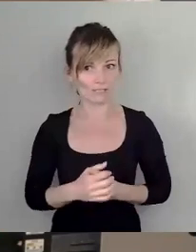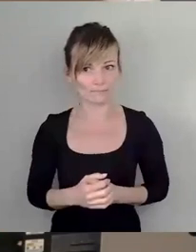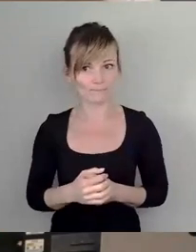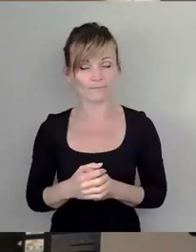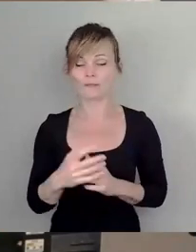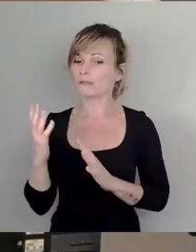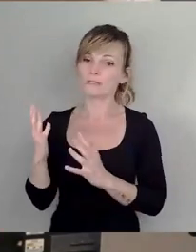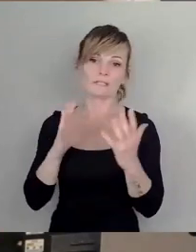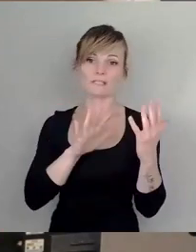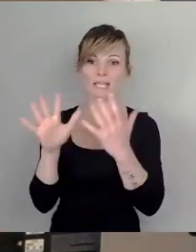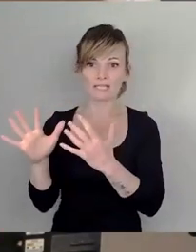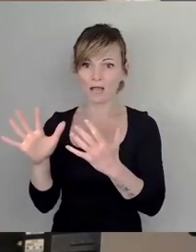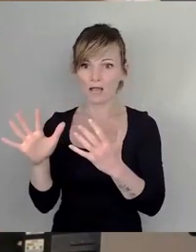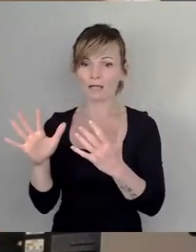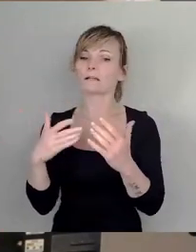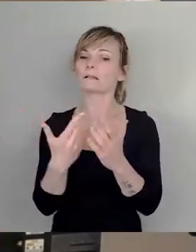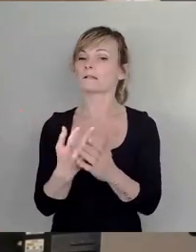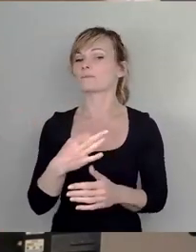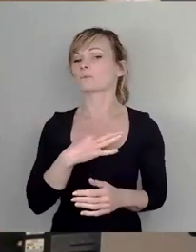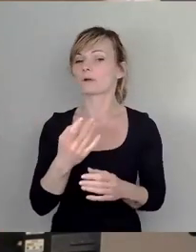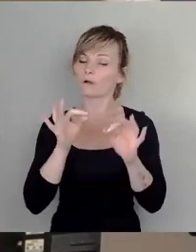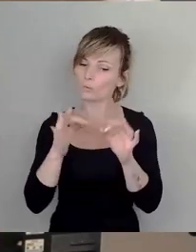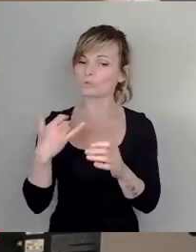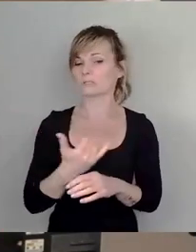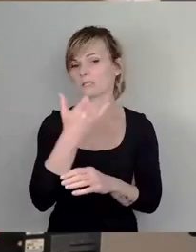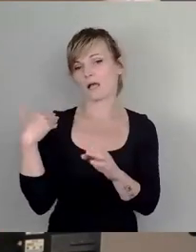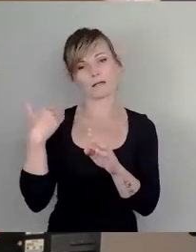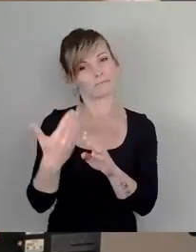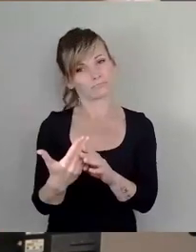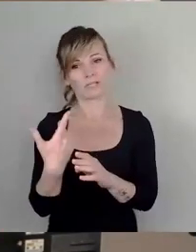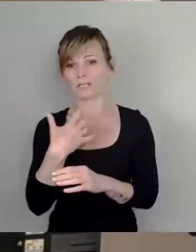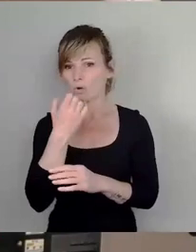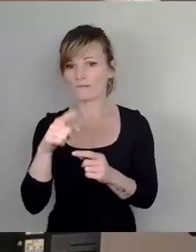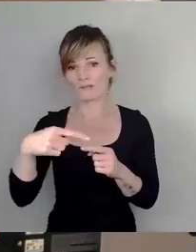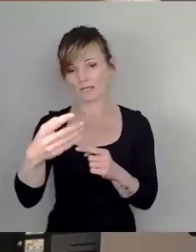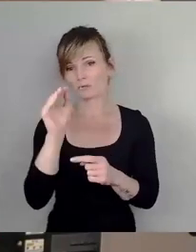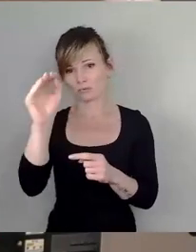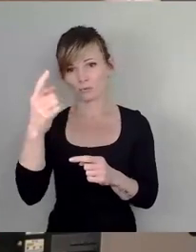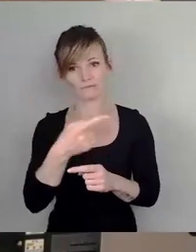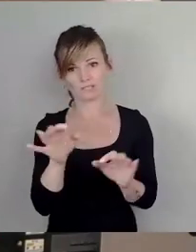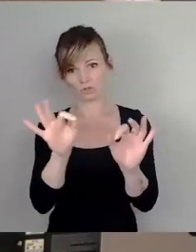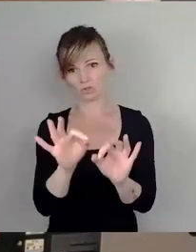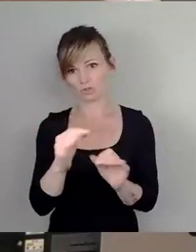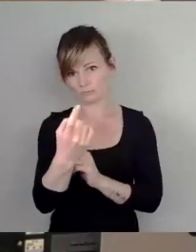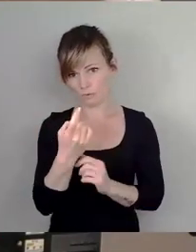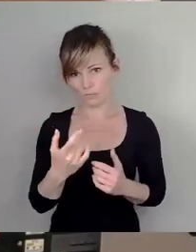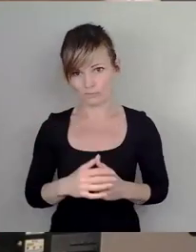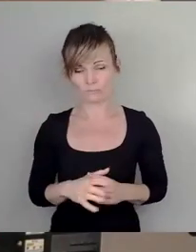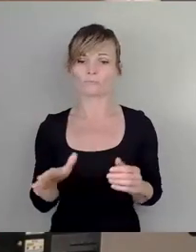gesagt, es waren die guten Jahre. Ich hoffe, sie wären nicht ganz so schlimm, die nächsten. und deshalb